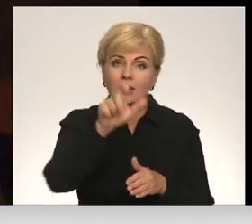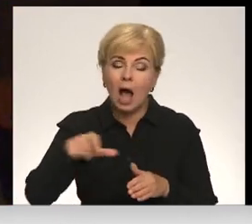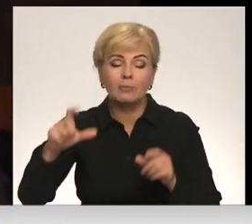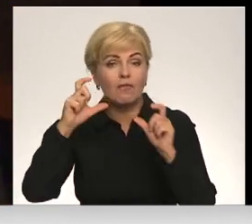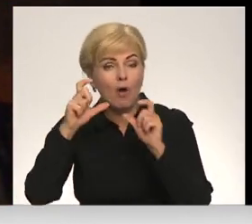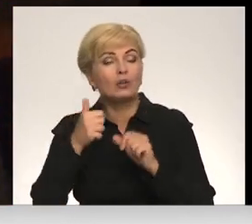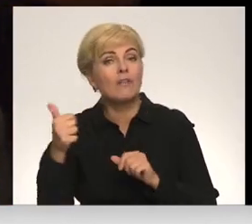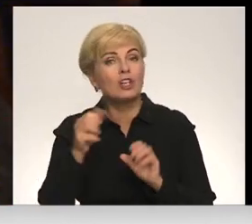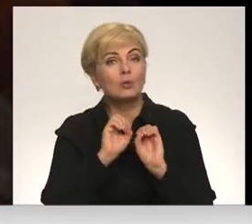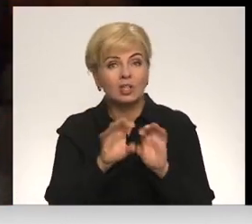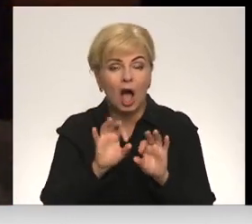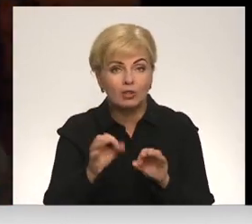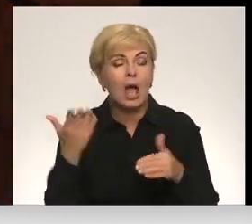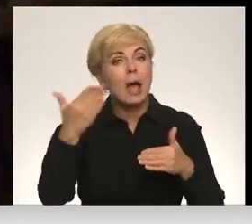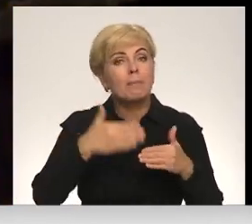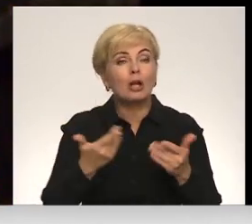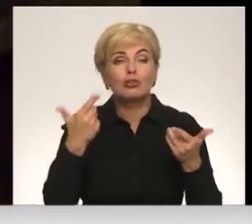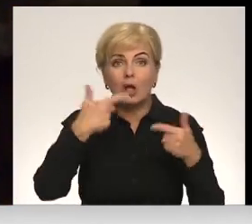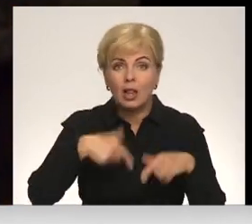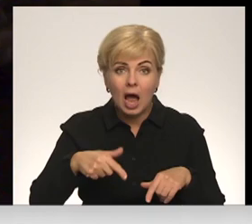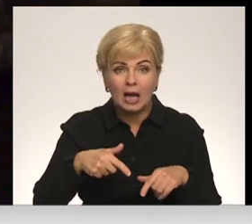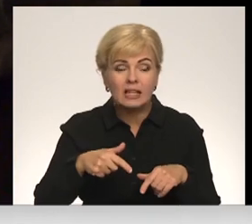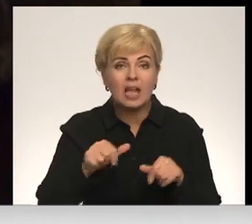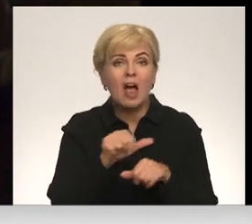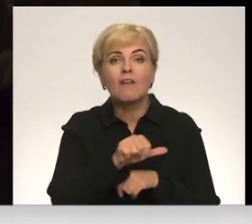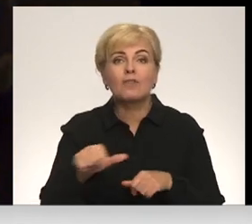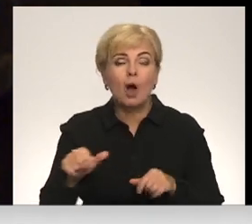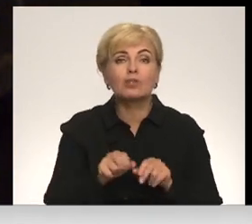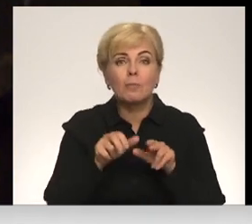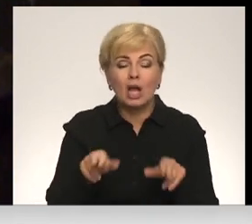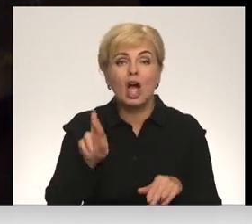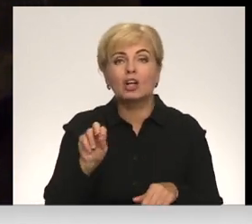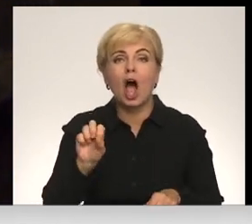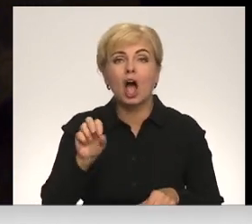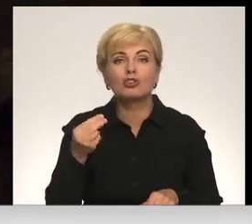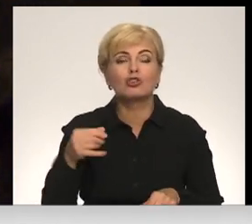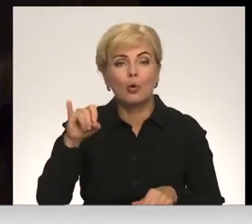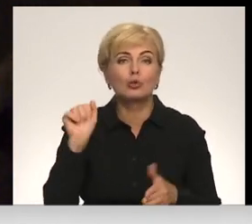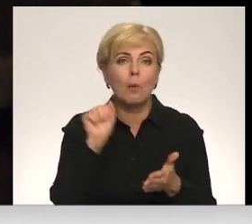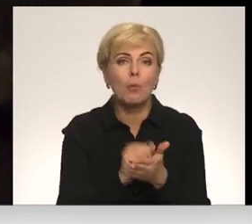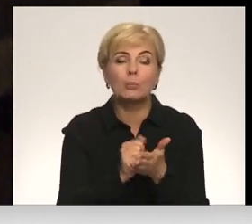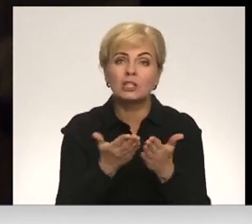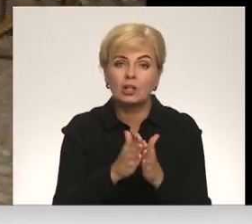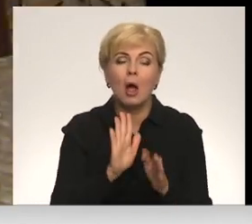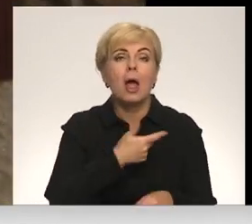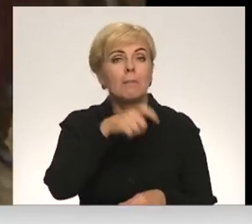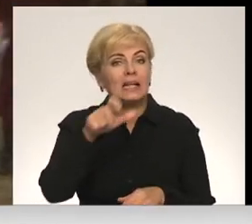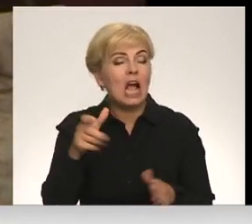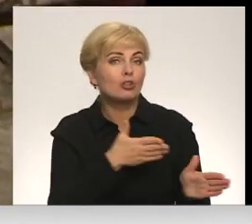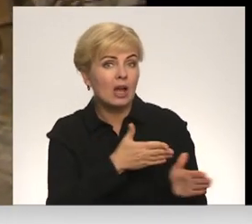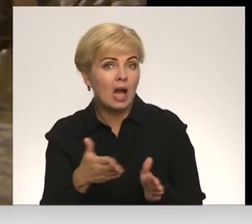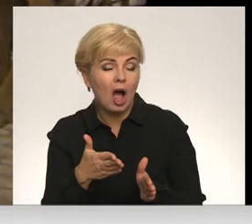viņu stāsti. Barikāžu laika bijušais tauts frontas prieksēdētais Romualds Ražuks publicēs grāmatu par iedzīvotāju gatvību,